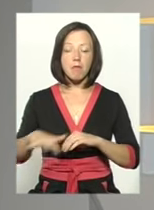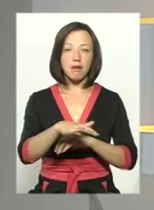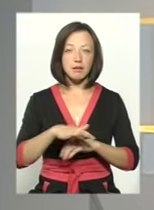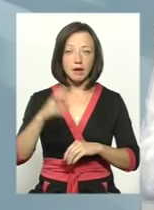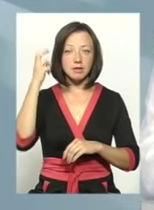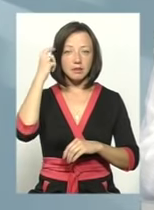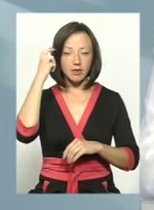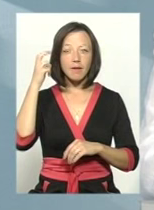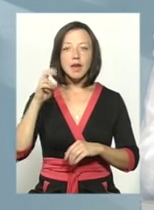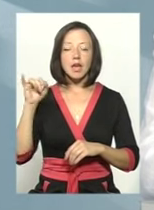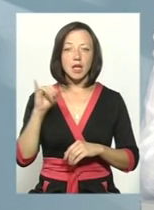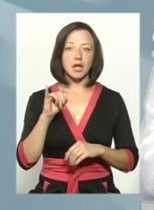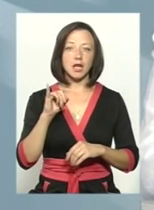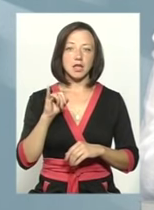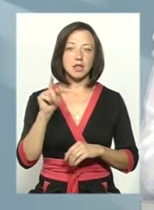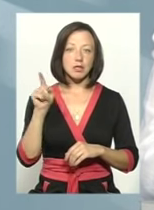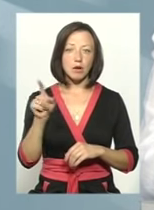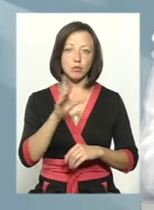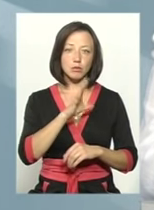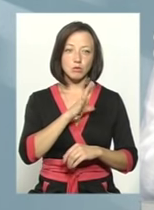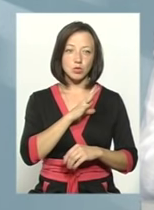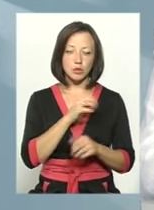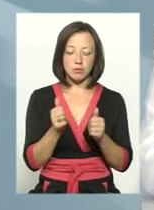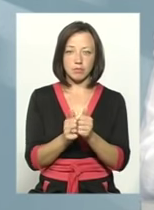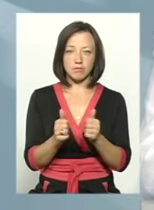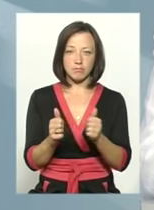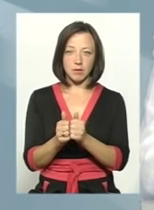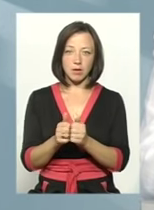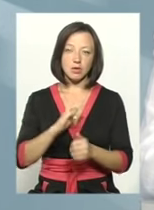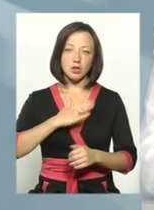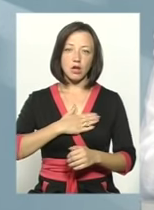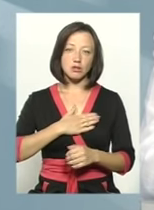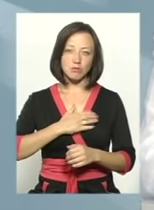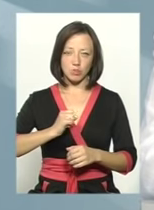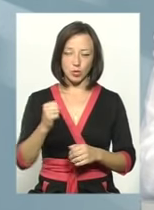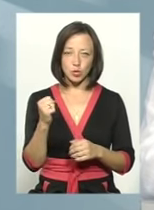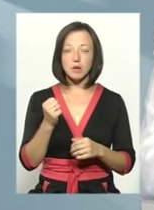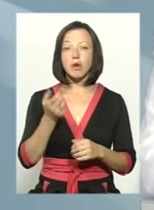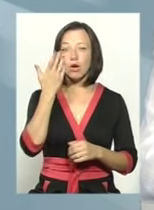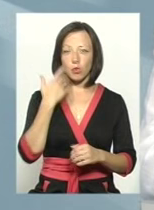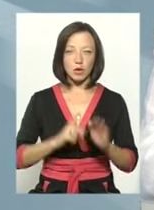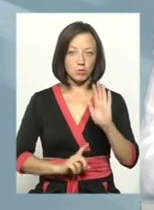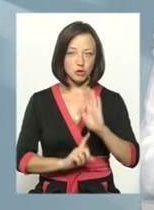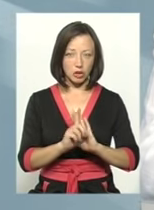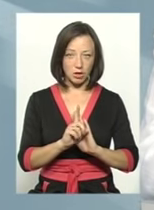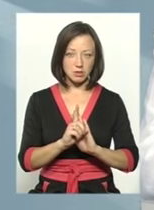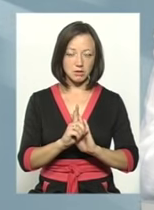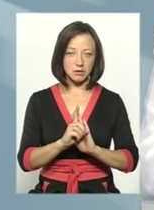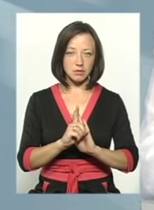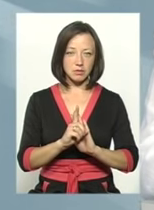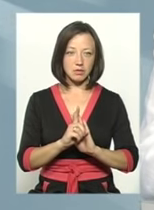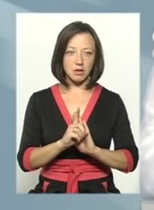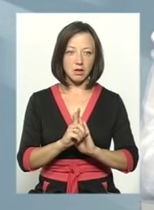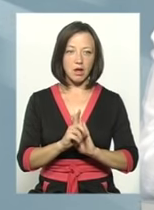Київ, щоб там бути плече-плече з нашими побратимами. Ну, і вже коли почалась, так би сказати,